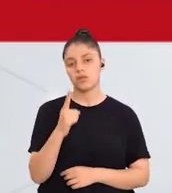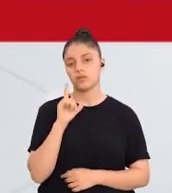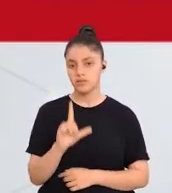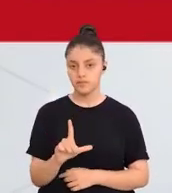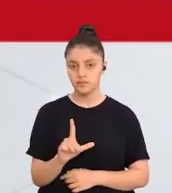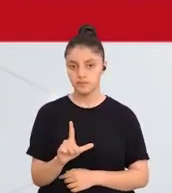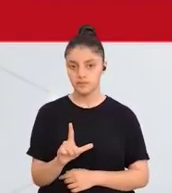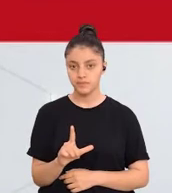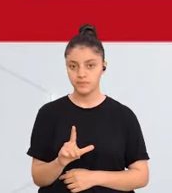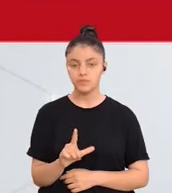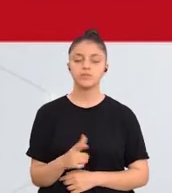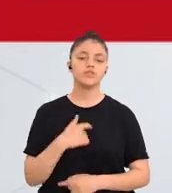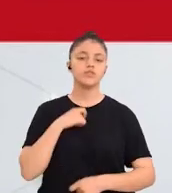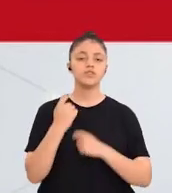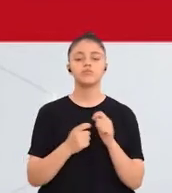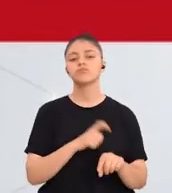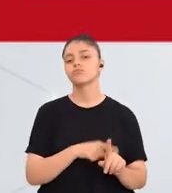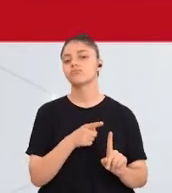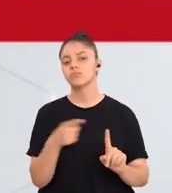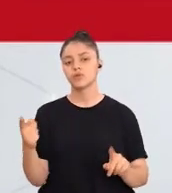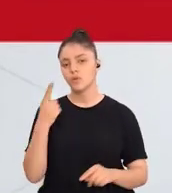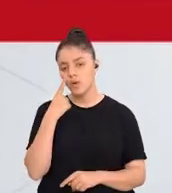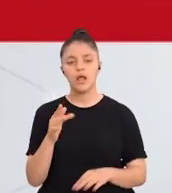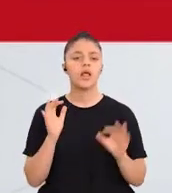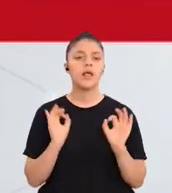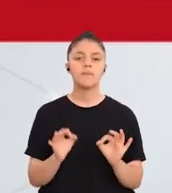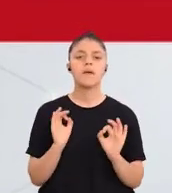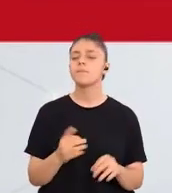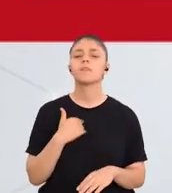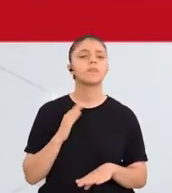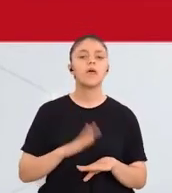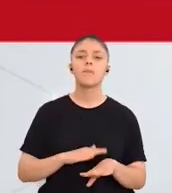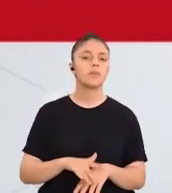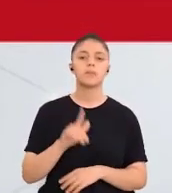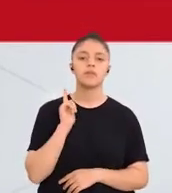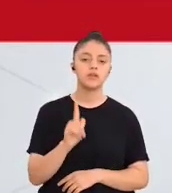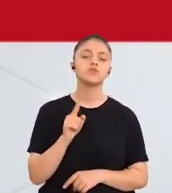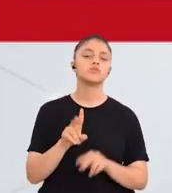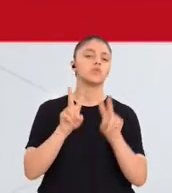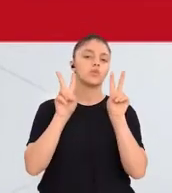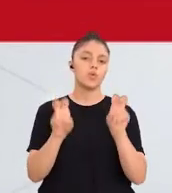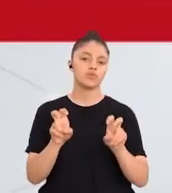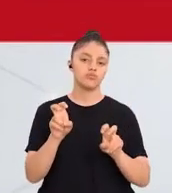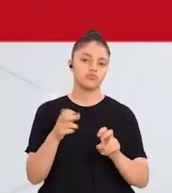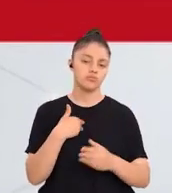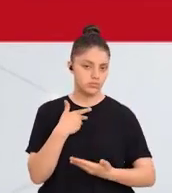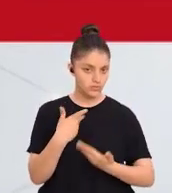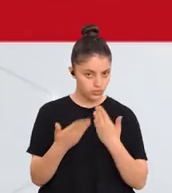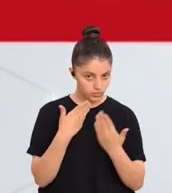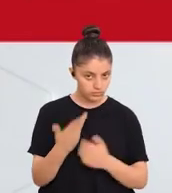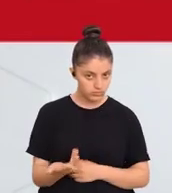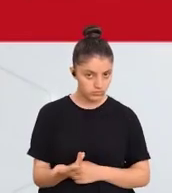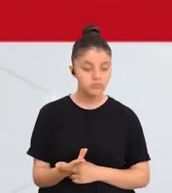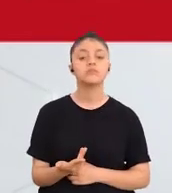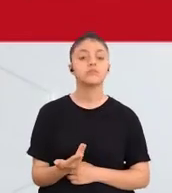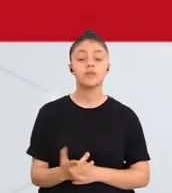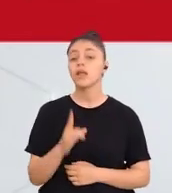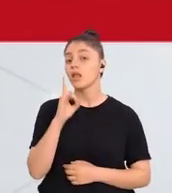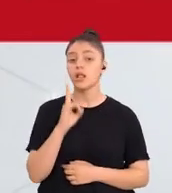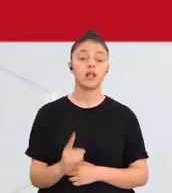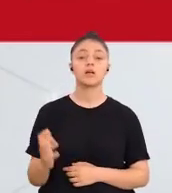bakmamız gerekiyor. Uygulama sürecinde genel olarak neler yapılması gerektiği üzerine isterseniz duralım.